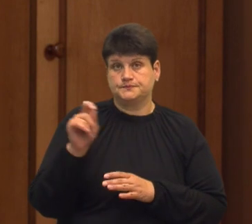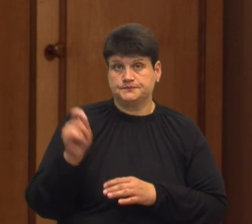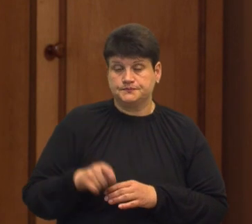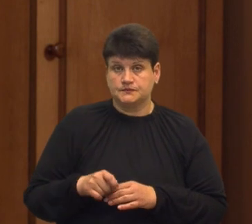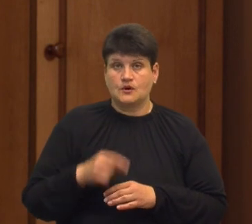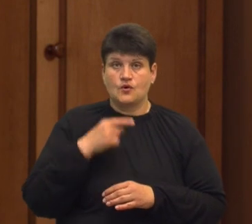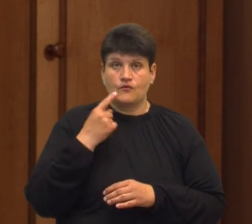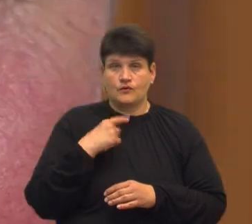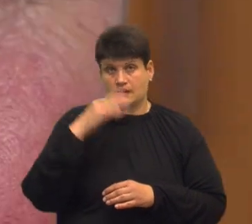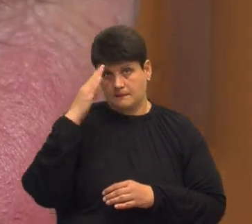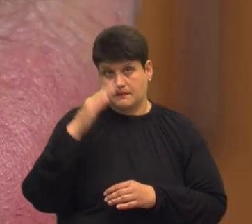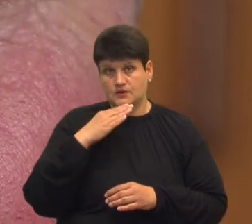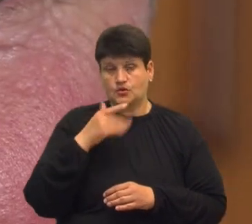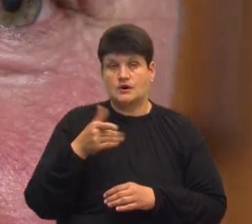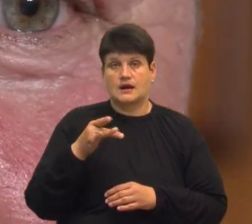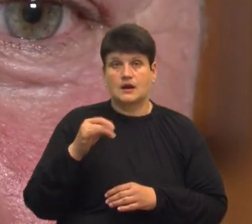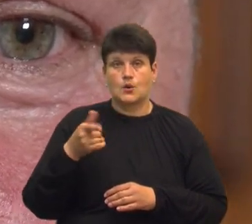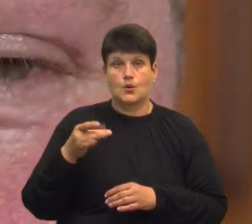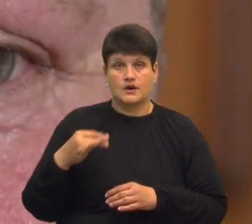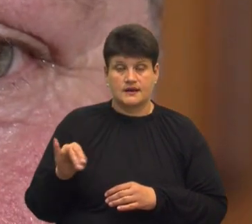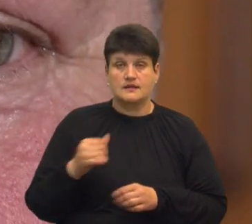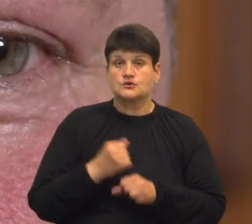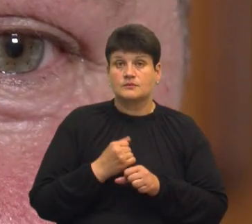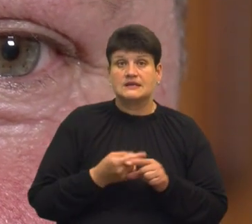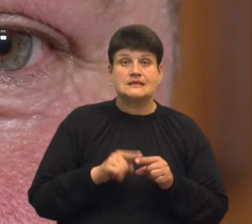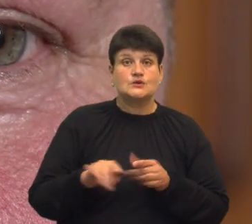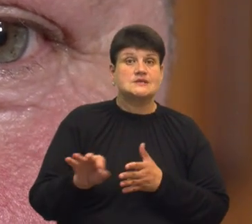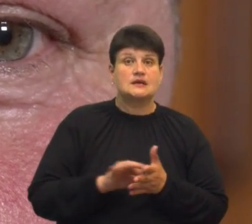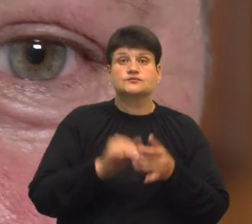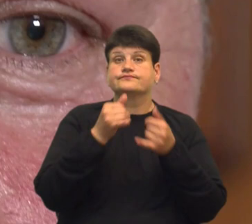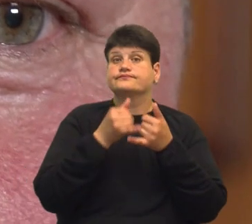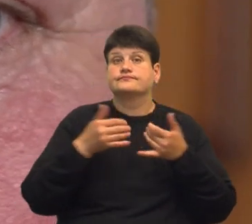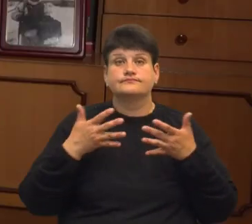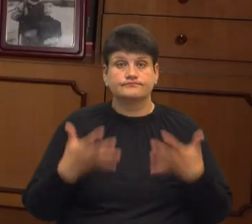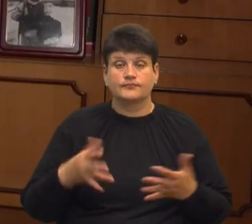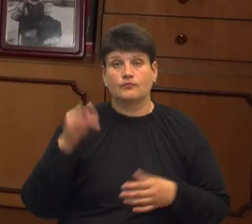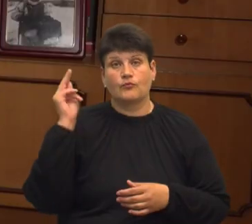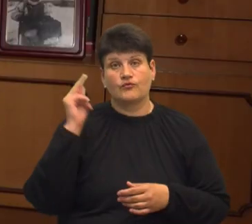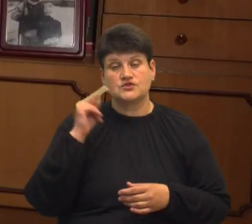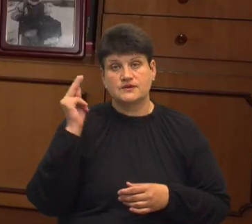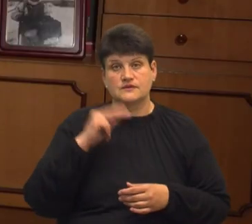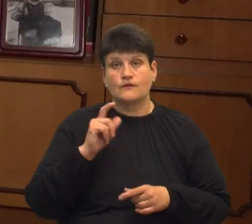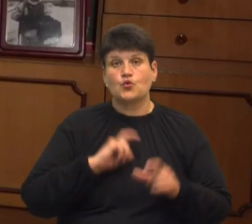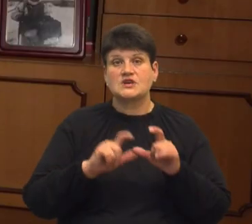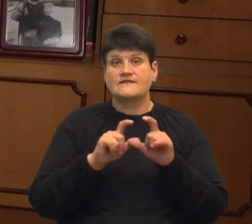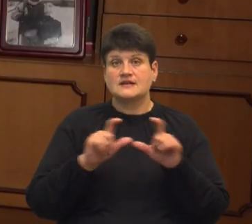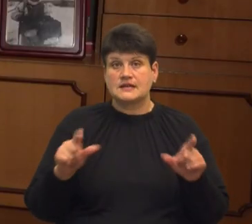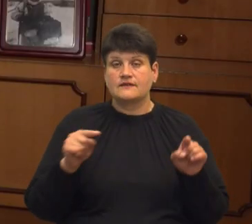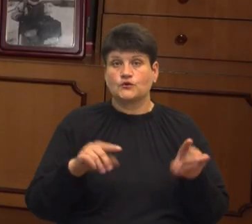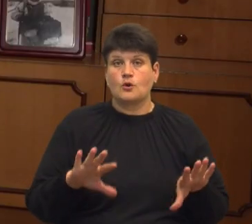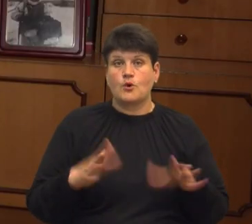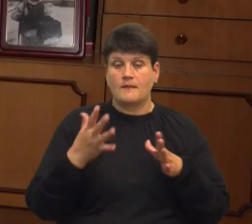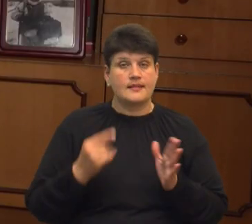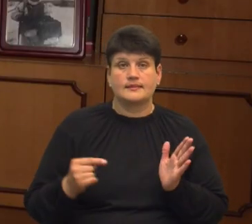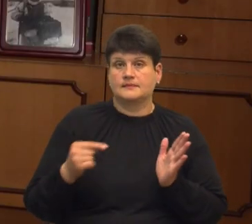розповідає батько Григорій. Проте, каже, зробити цього одразу не зміг, бо вчився в університеті і на той момент не підлягав